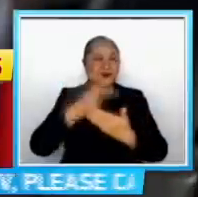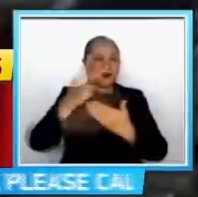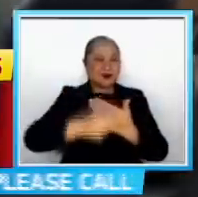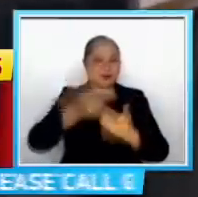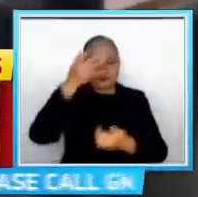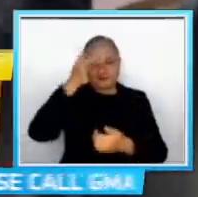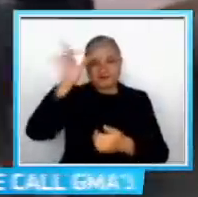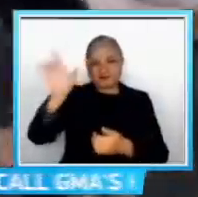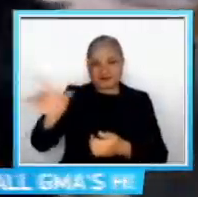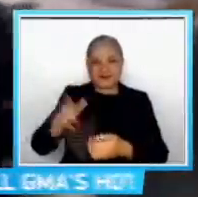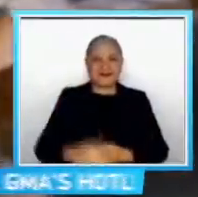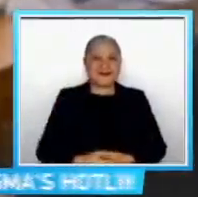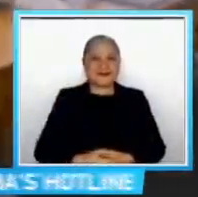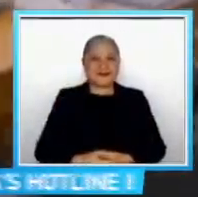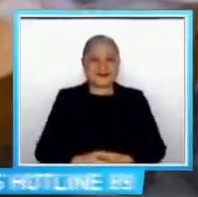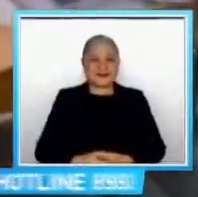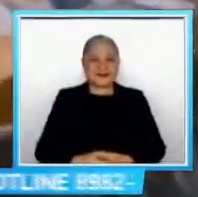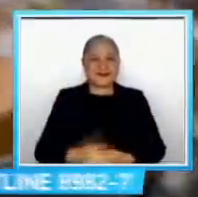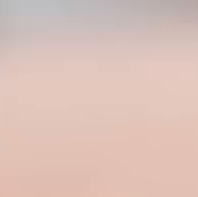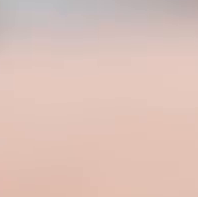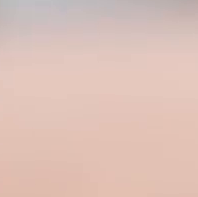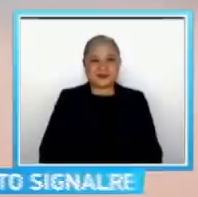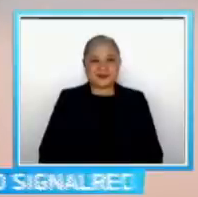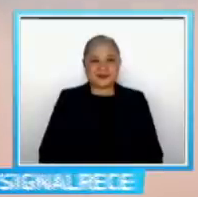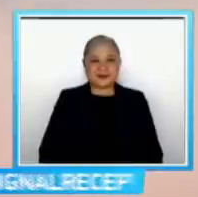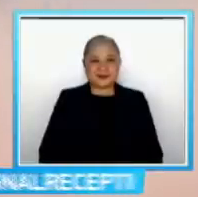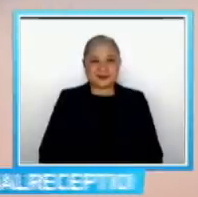Maraming salamat Tina Panganiban Perez